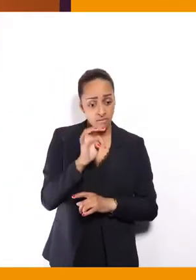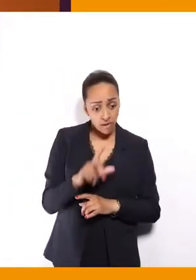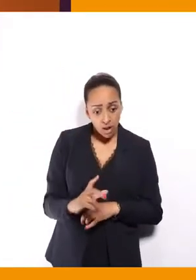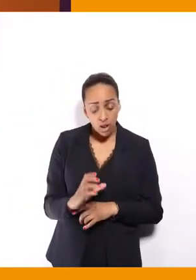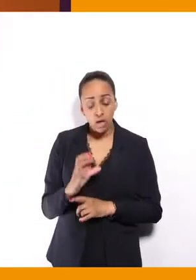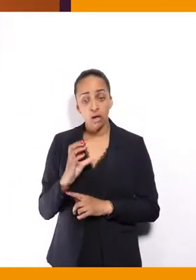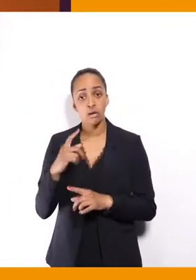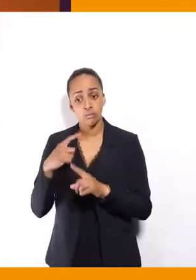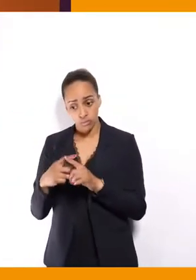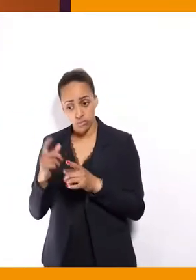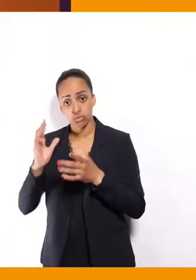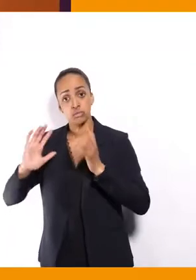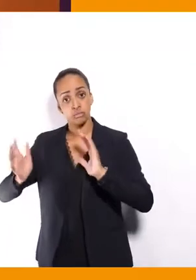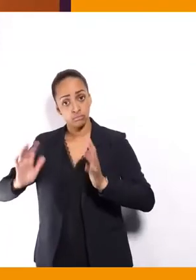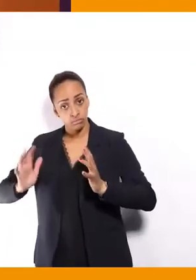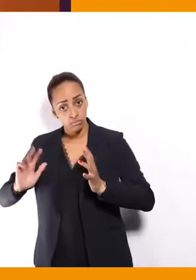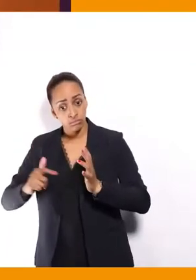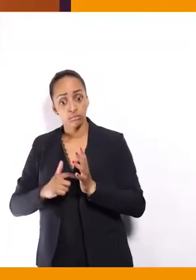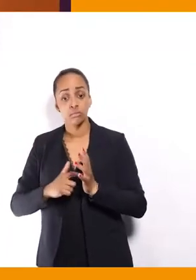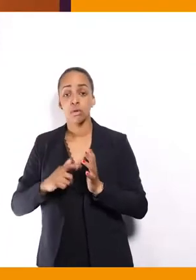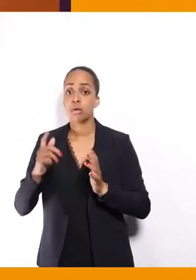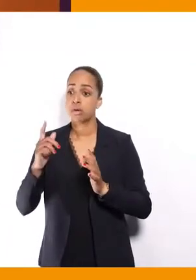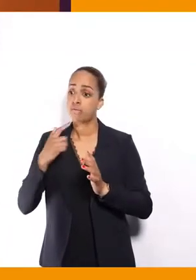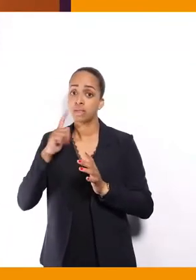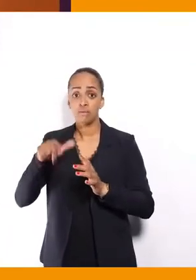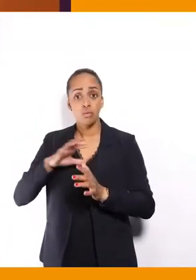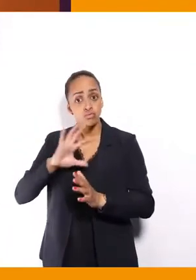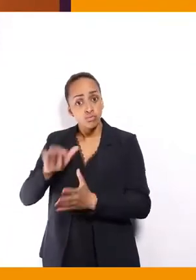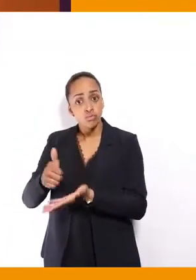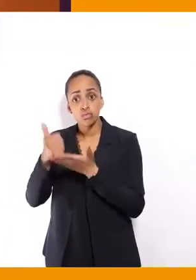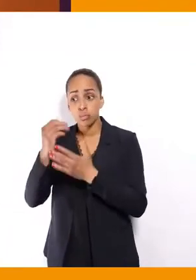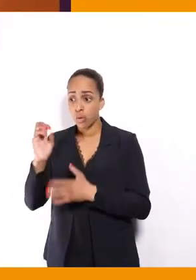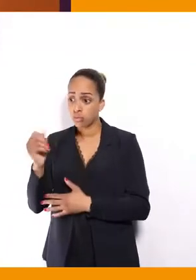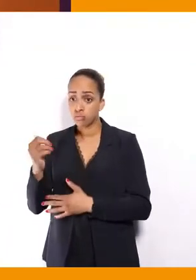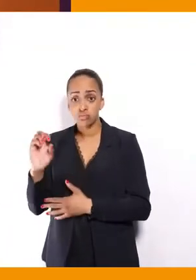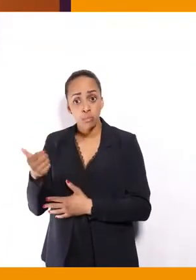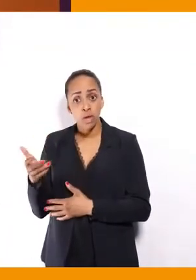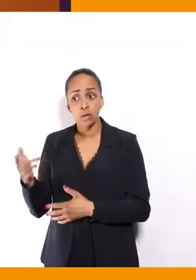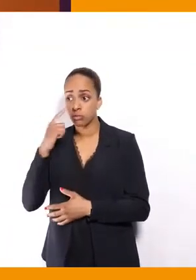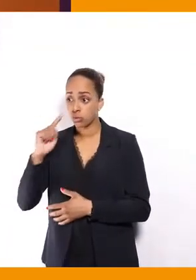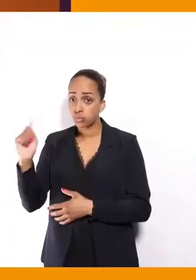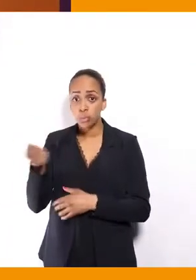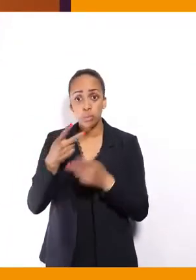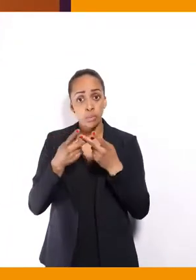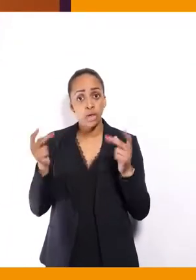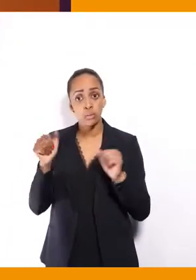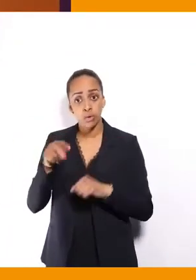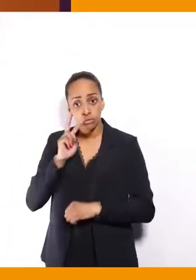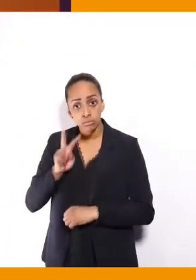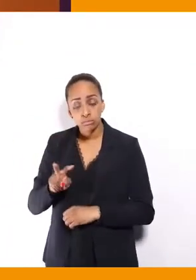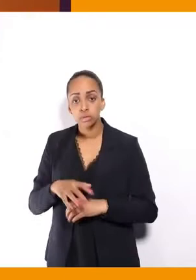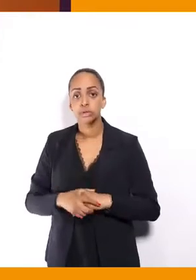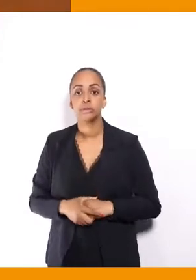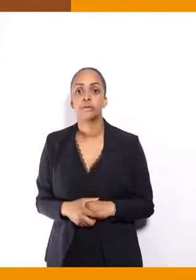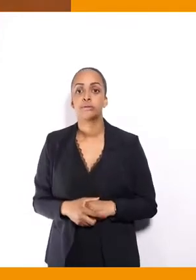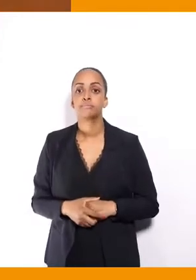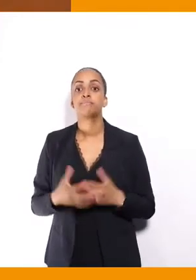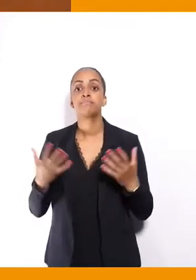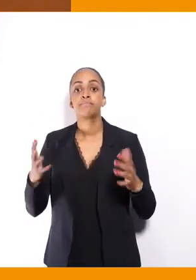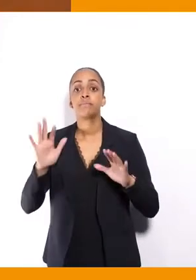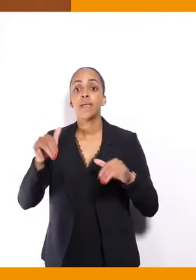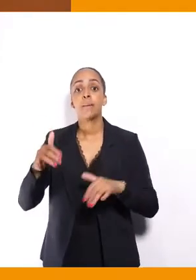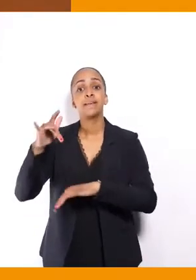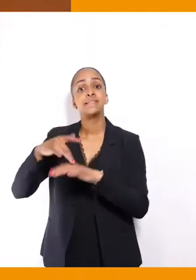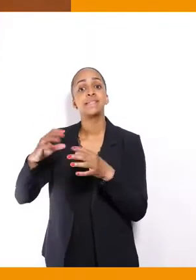signes, et sur les supports digitaux parfaitement accessibles pour tous les publics. On va regarder les sites internet des